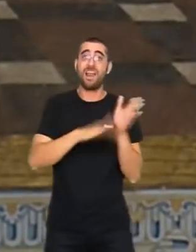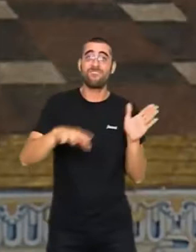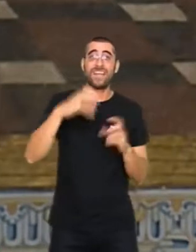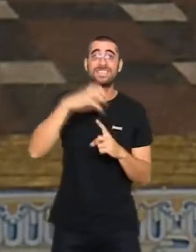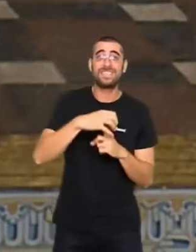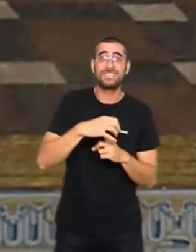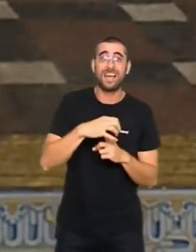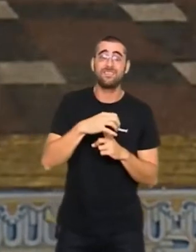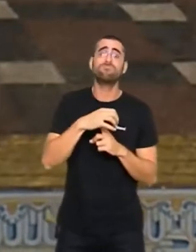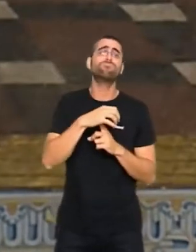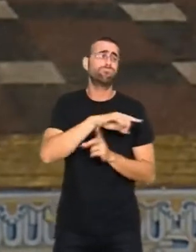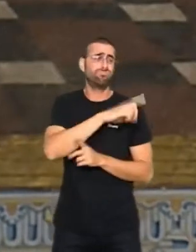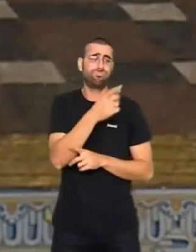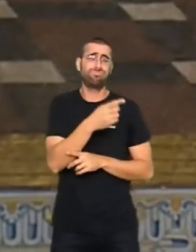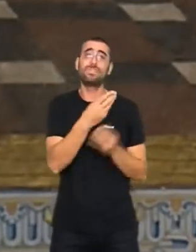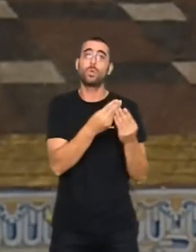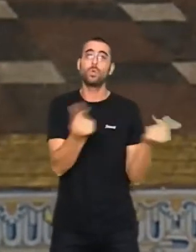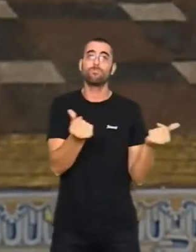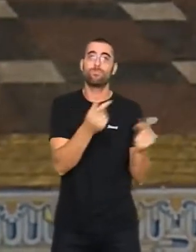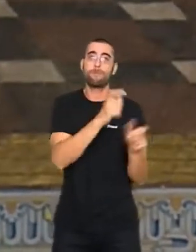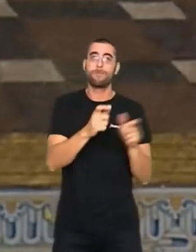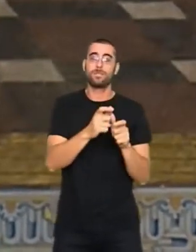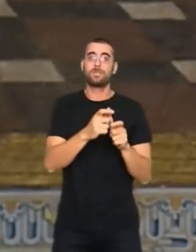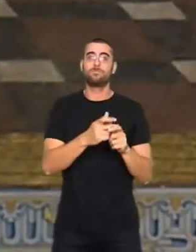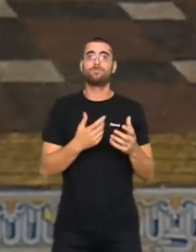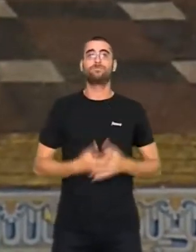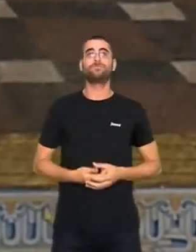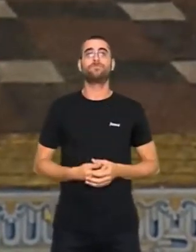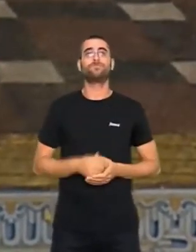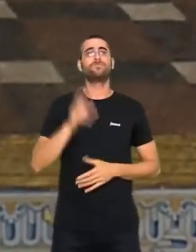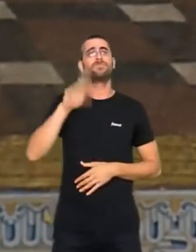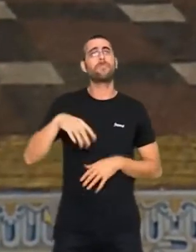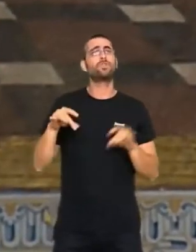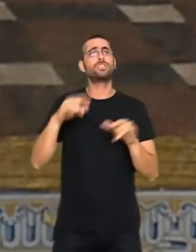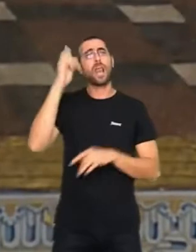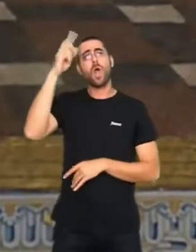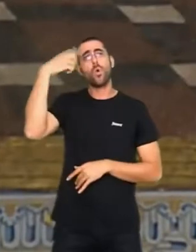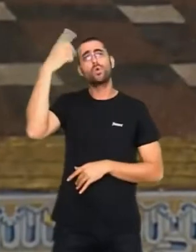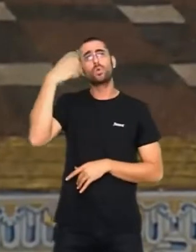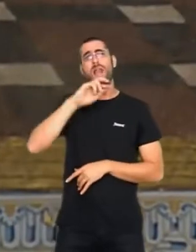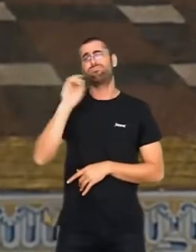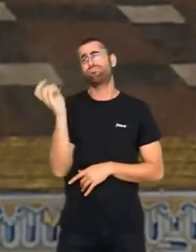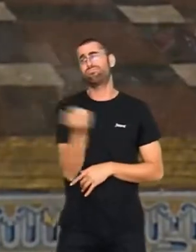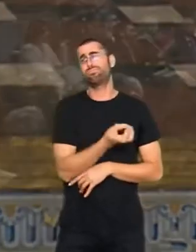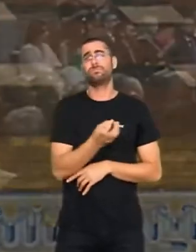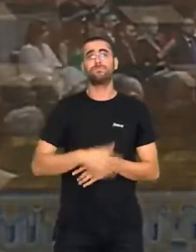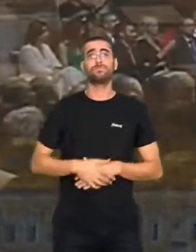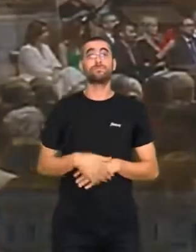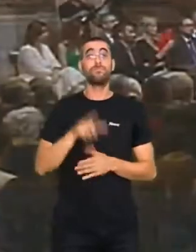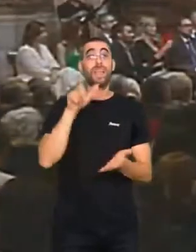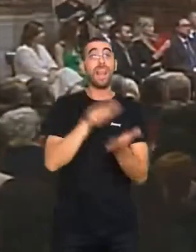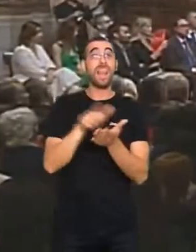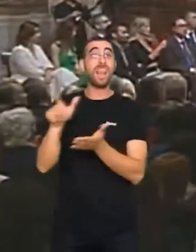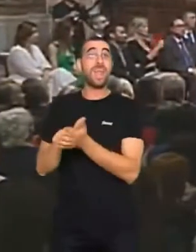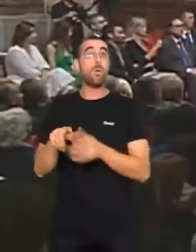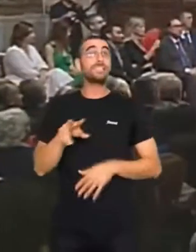o la Millars. Som també una terra culturalment diversa, on llengües